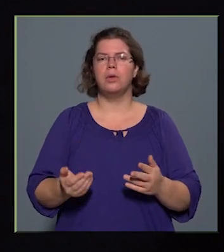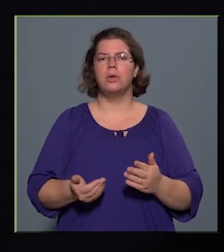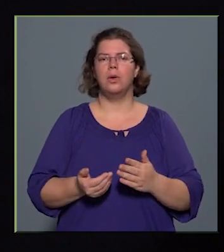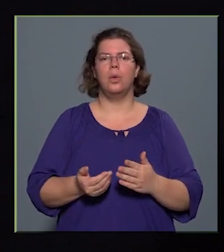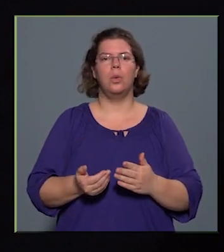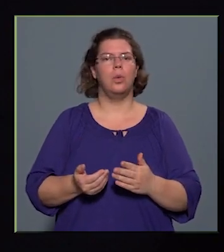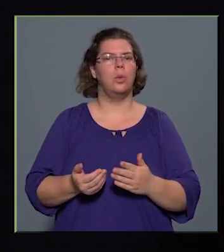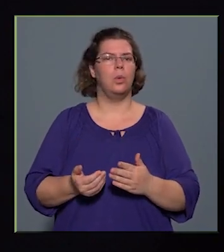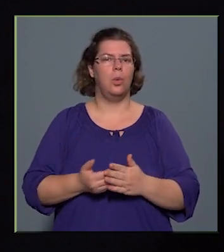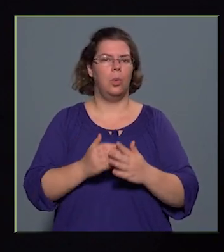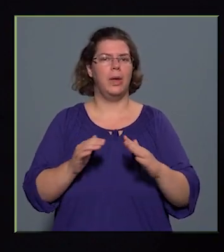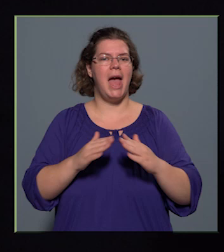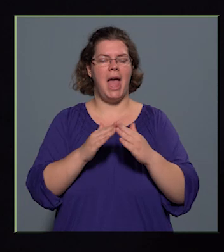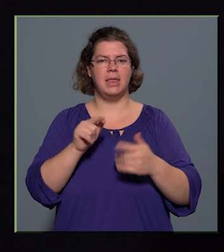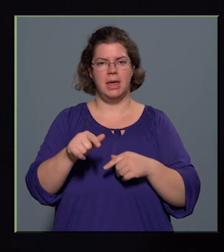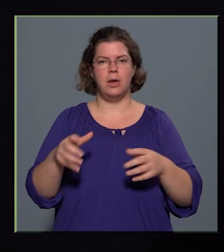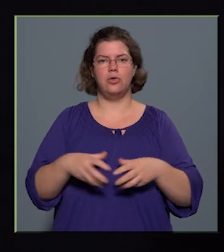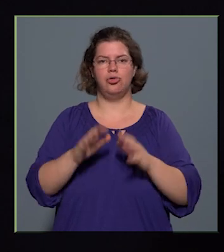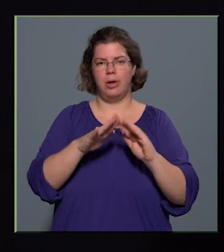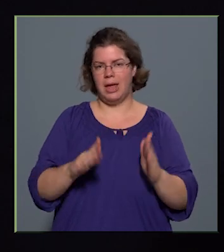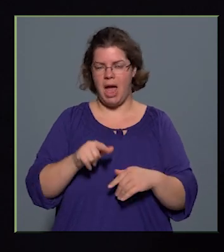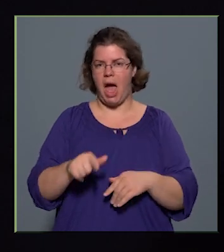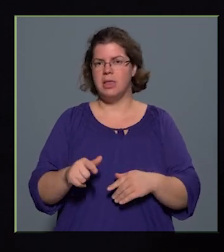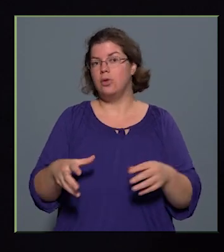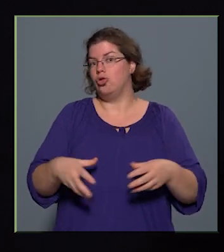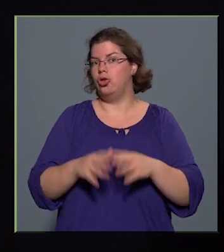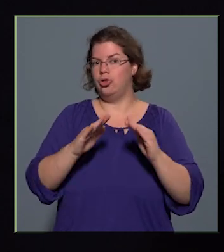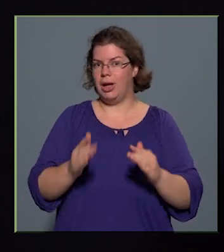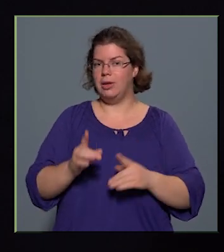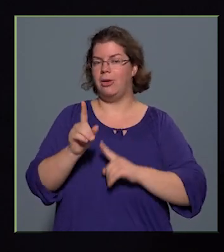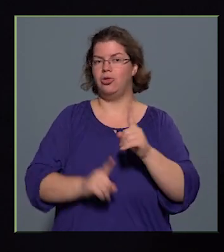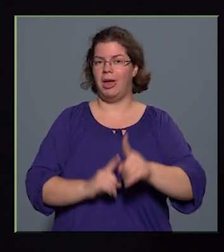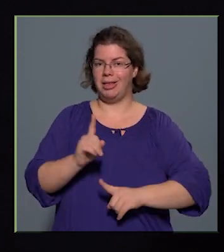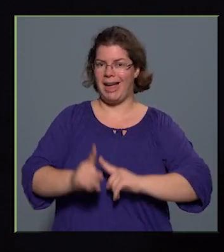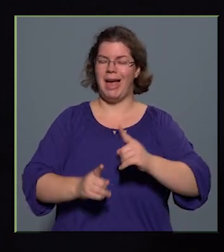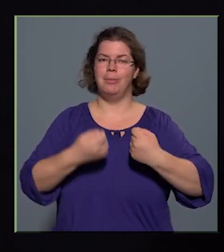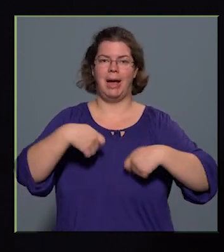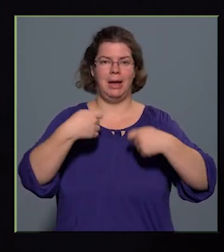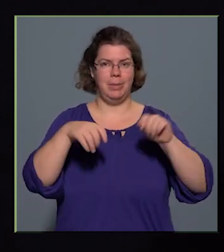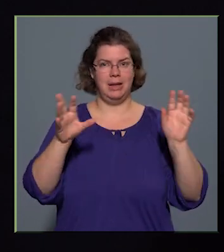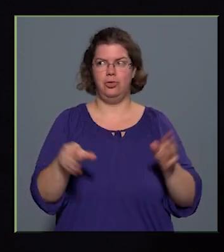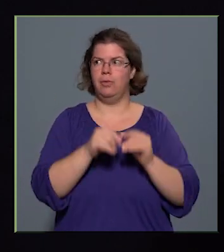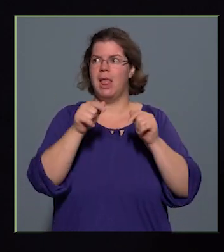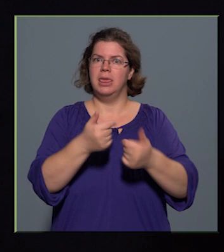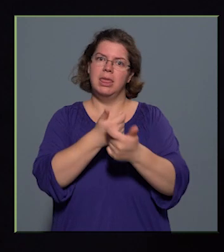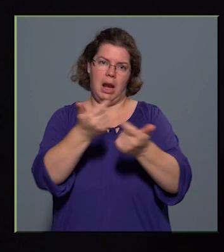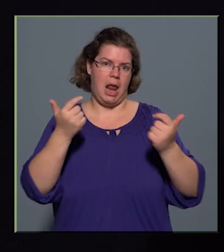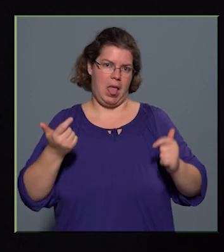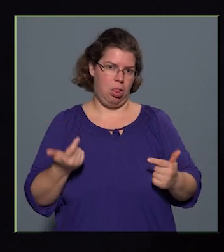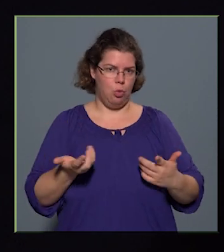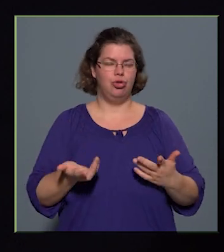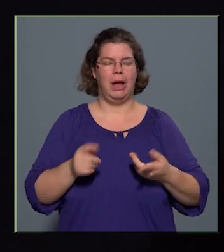ház az közösségi ház, és ugye a sétány megépítésével itt a lehetőségek is